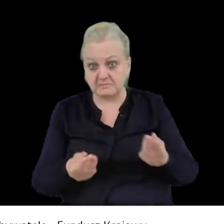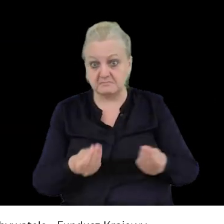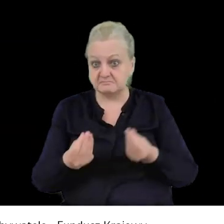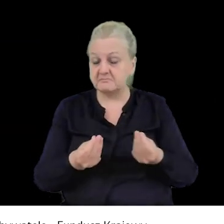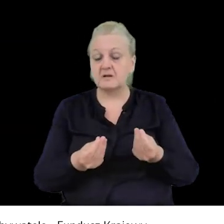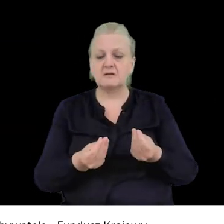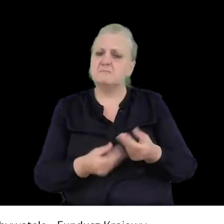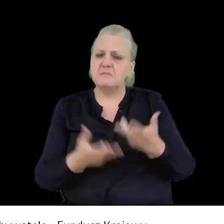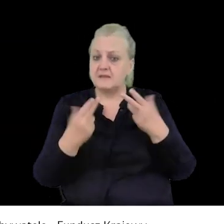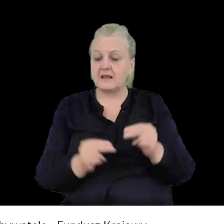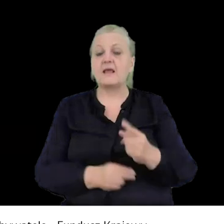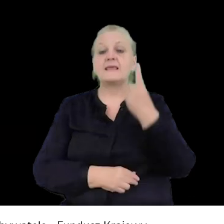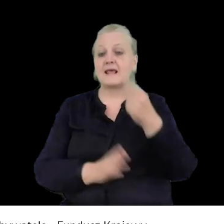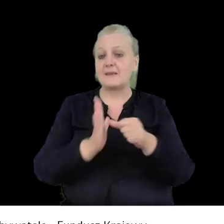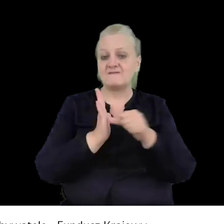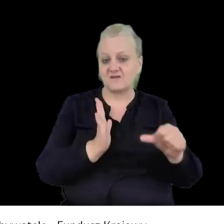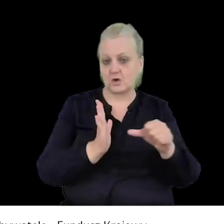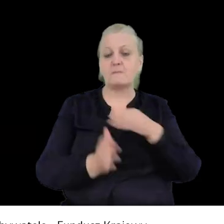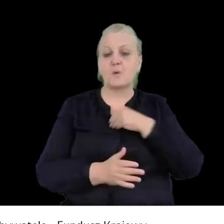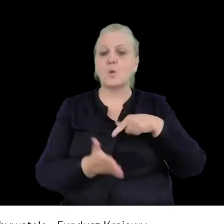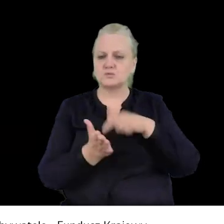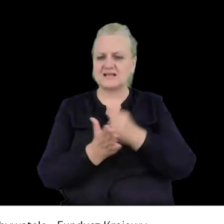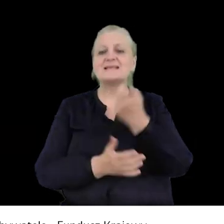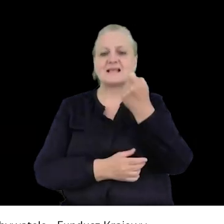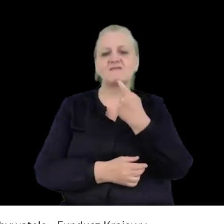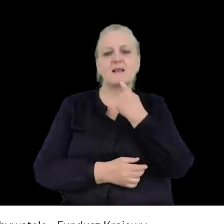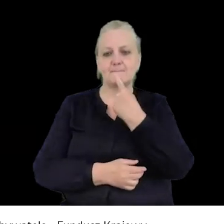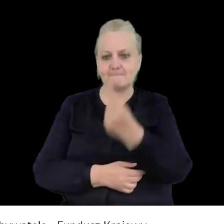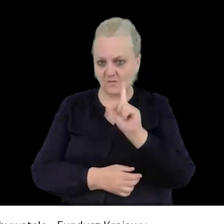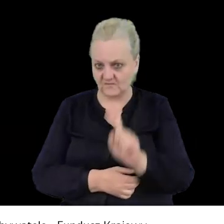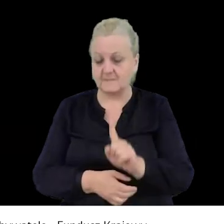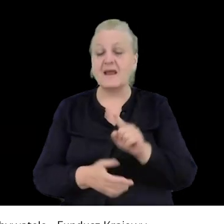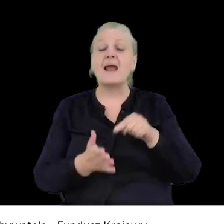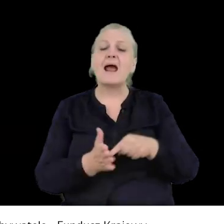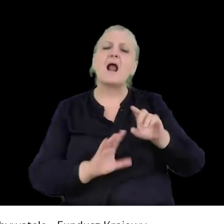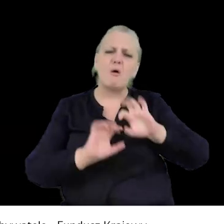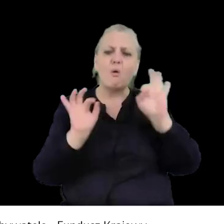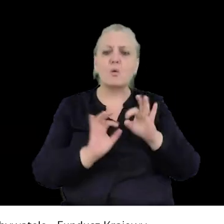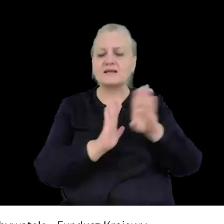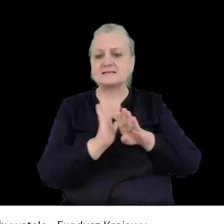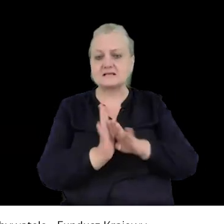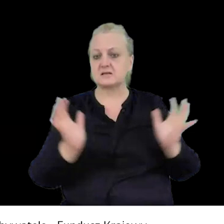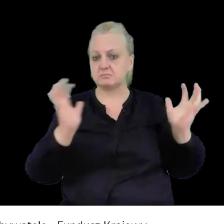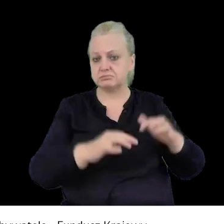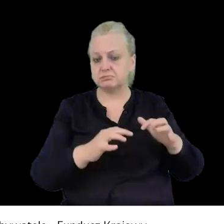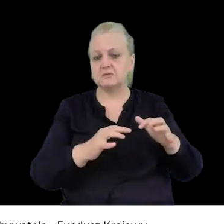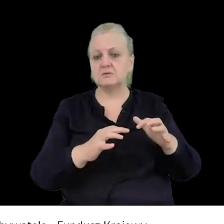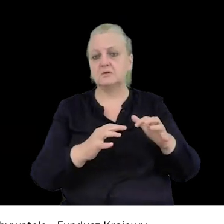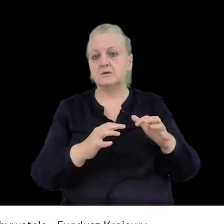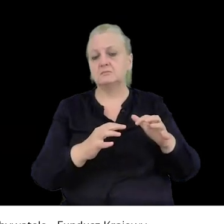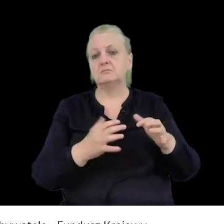Właściwie to nie. Jest jeden wyjątek w polskiej ustawie, o którym powiem za chwilę, ale co do zasady, wolność